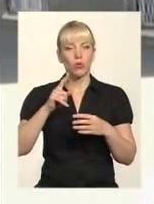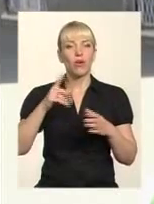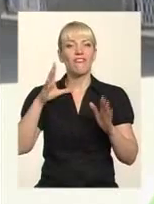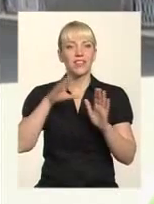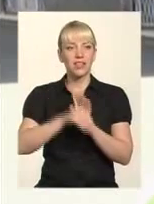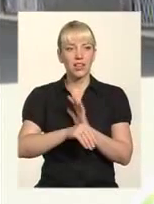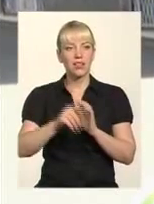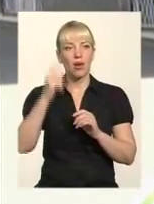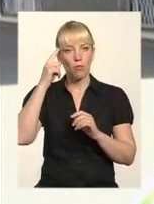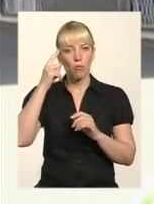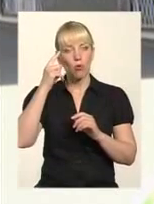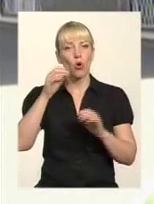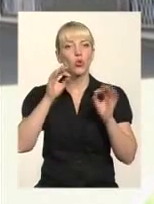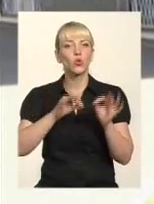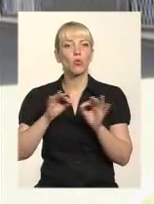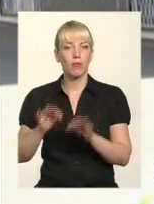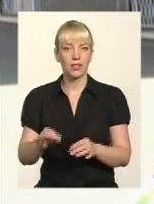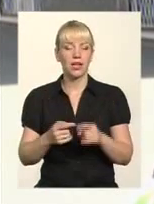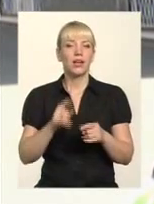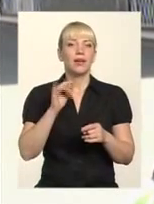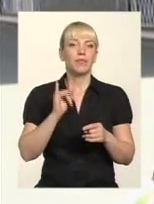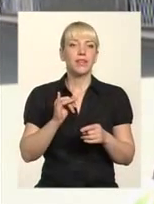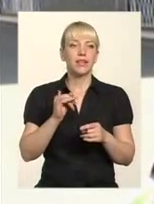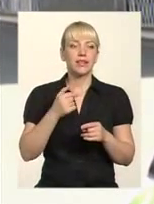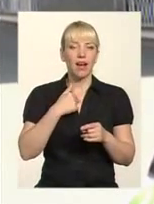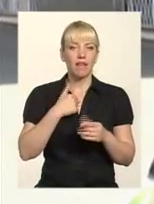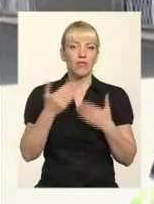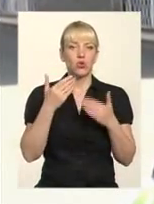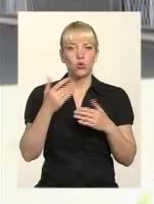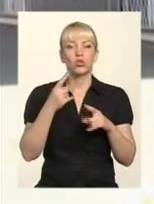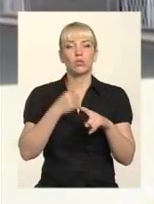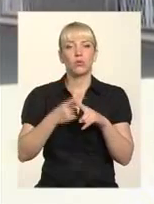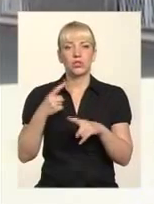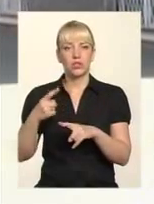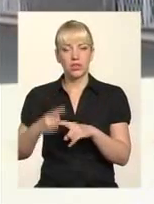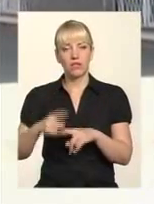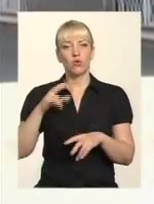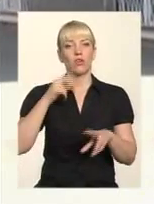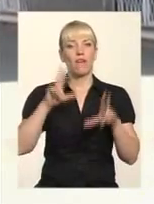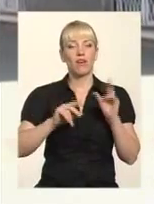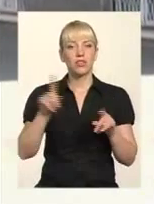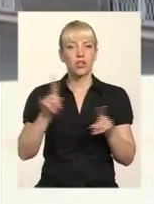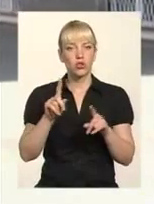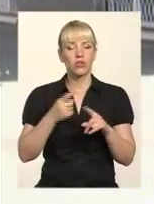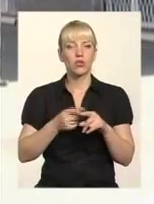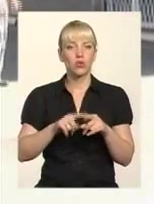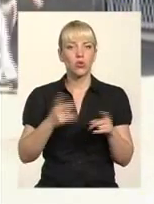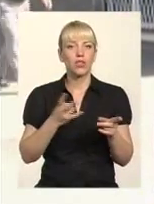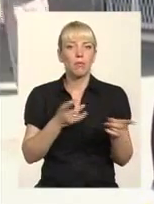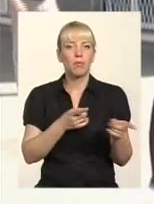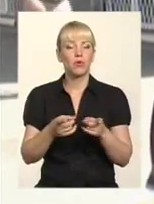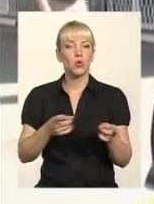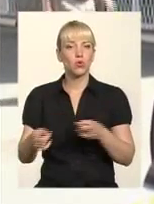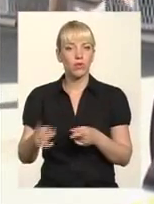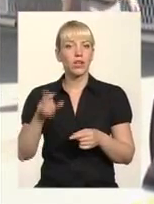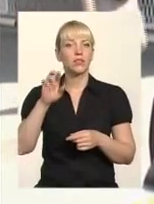позитивно, але я вважаю, що це має бути в майбутньому. До цього треба підготуватись, тому що